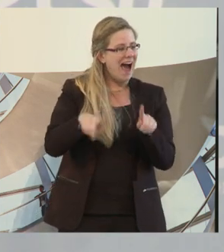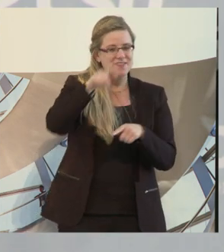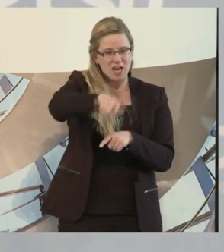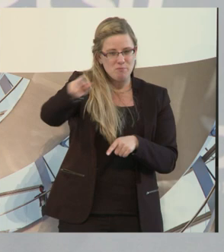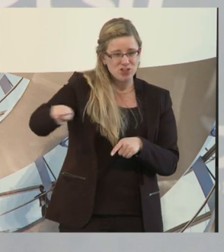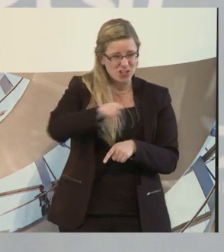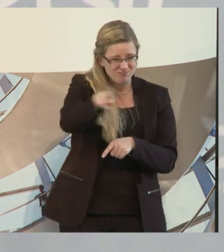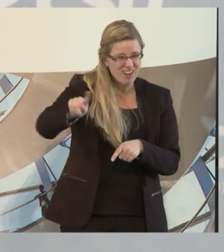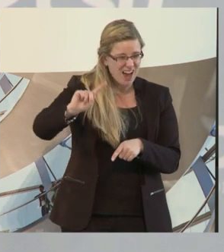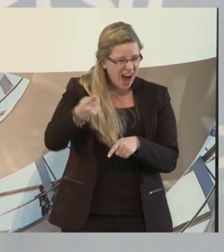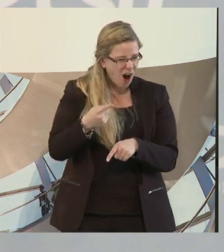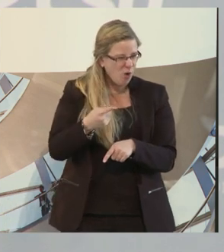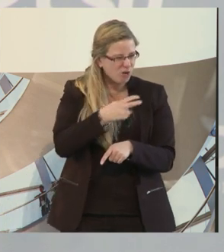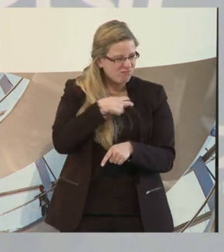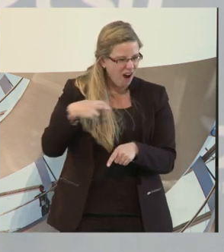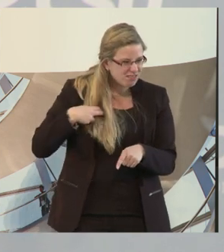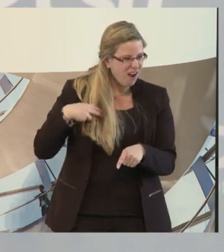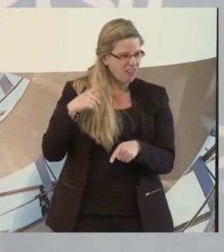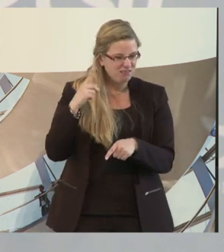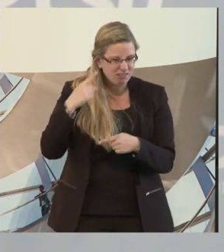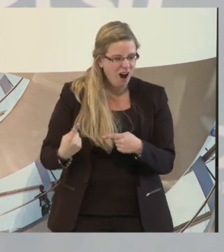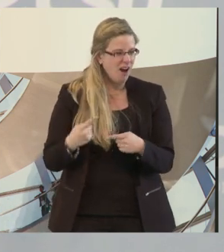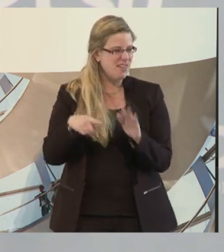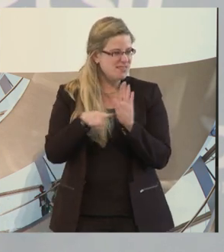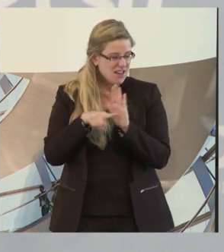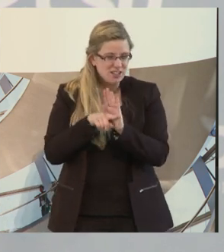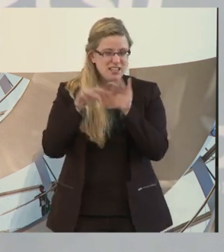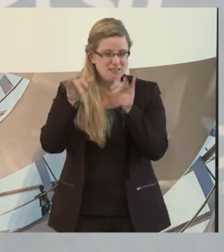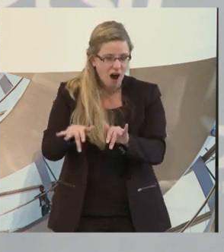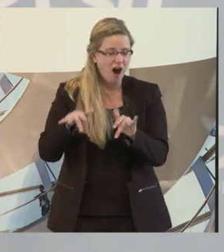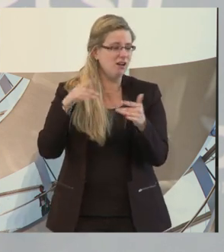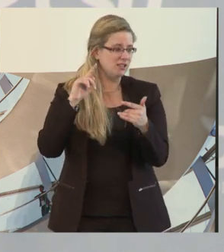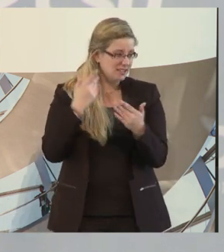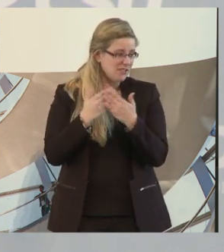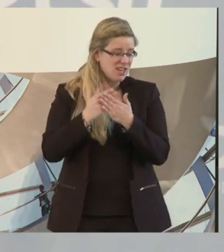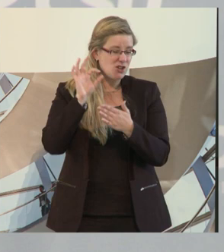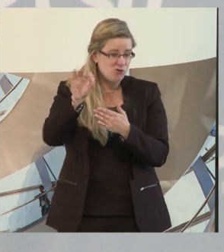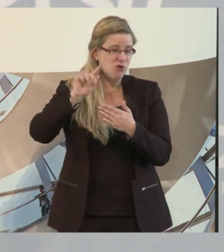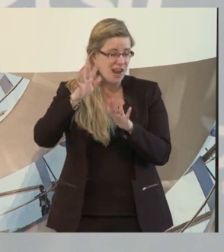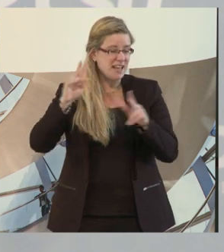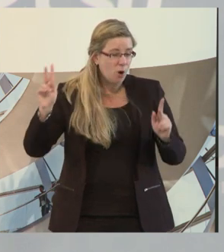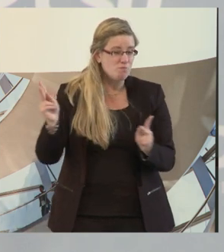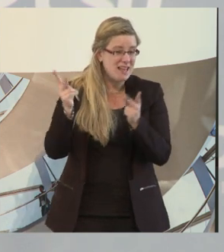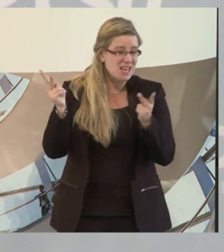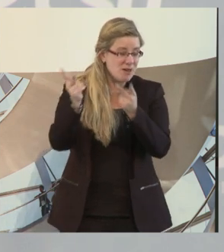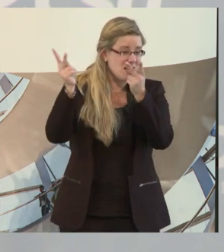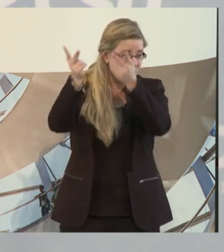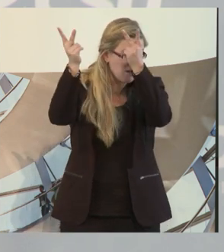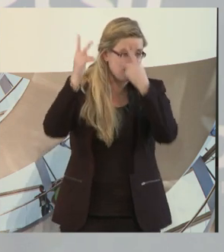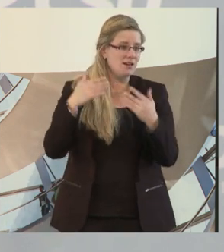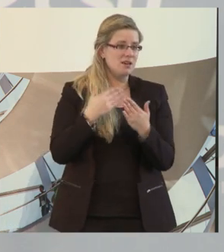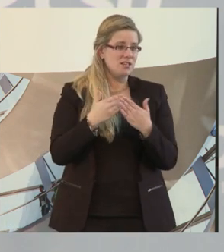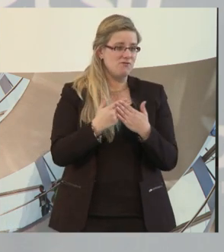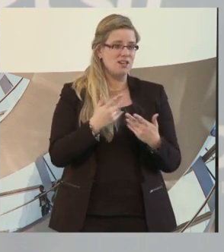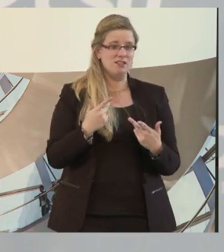sich beschäftigen könnten. Wir haben solche Anfragen und ich finde das unglaublich ermutigend, dass genau dieses Geben und Neben inzwischen bei uns stattfindet.